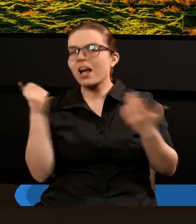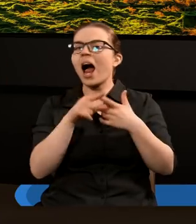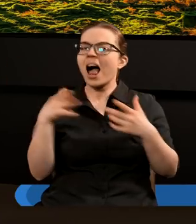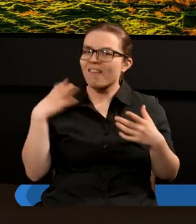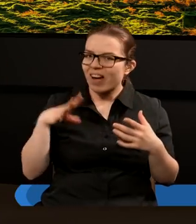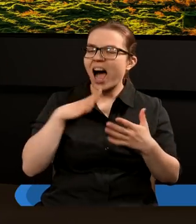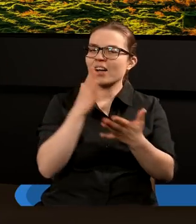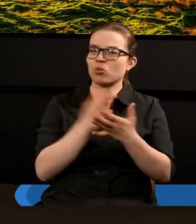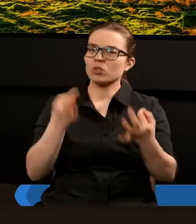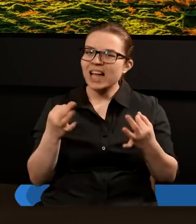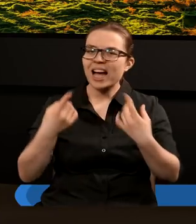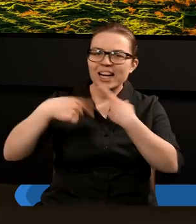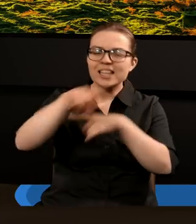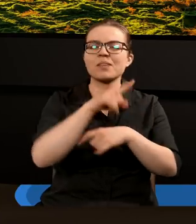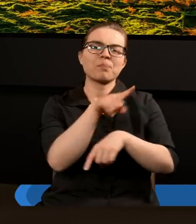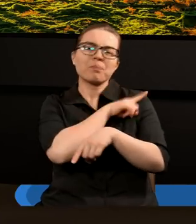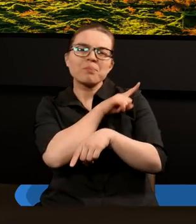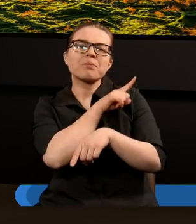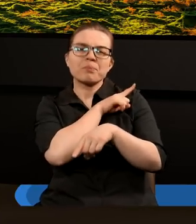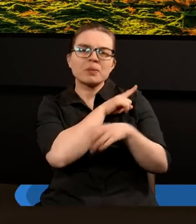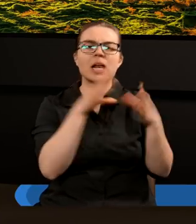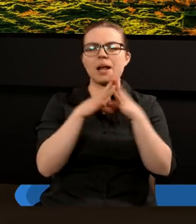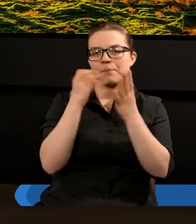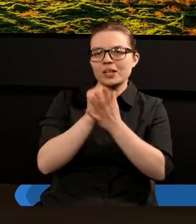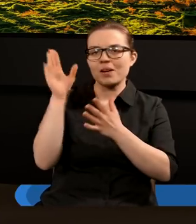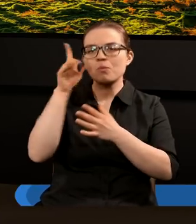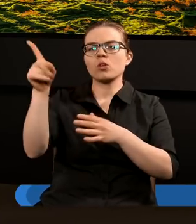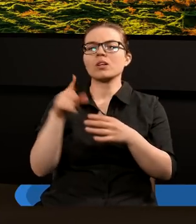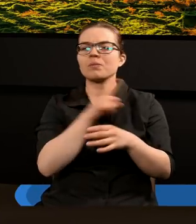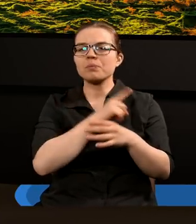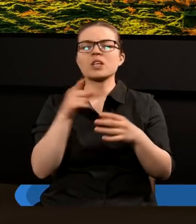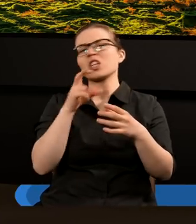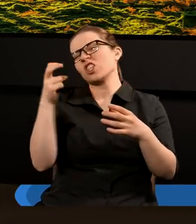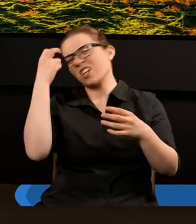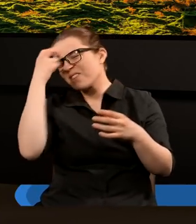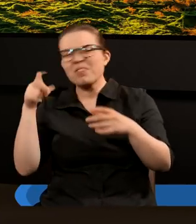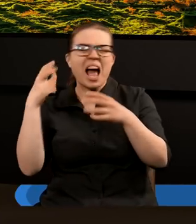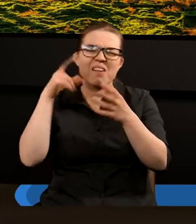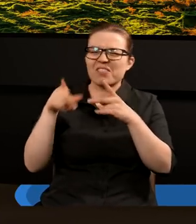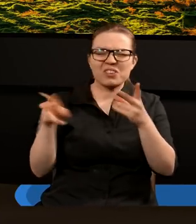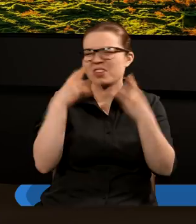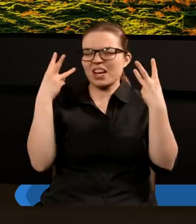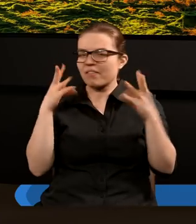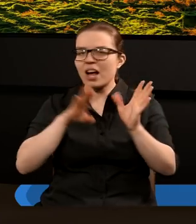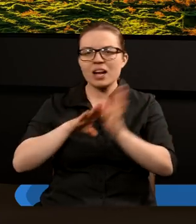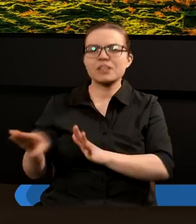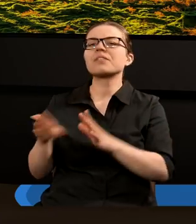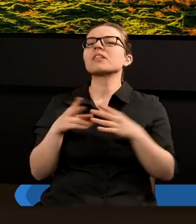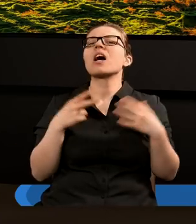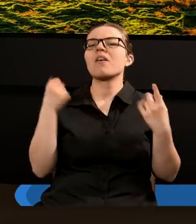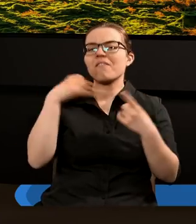już teraz przestrzegać Bożych przykazań, nieważne, czy jest to znamie, czy jest to pieczęć już w tym czasie,